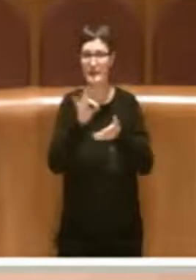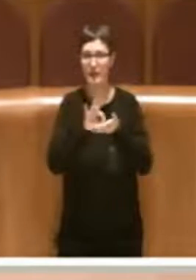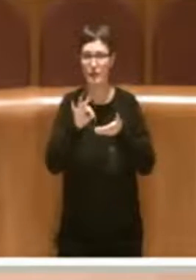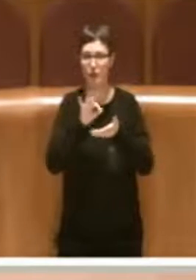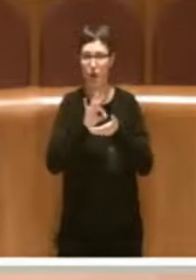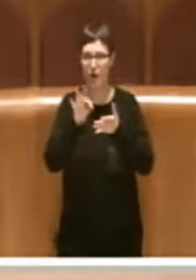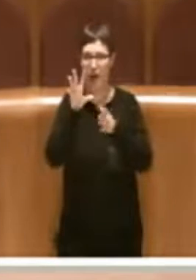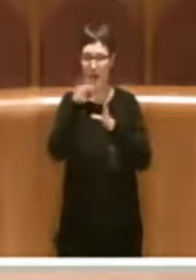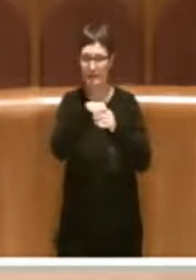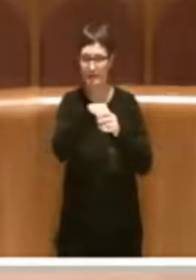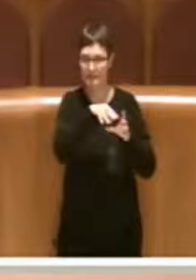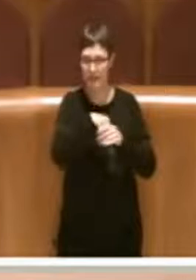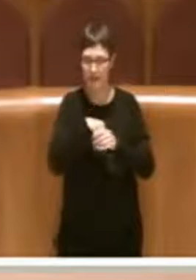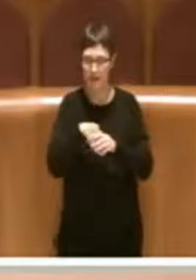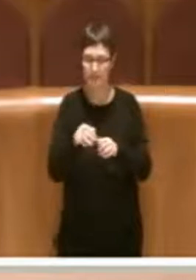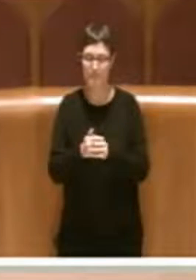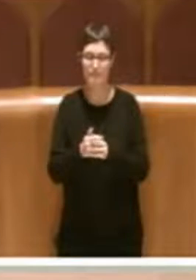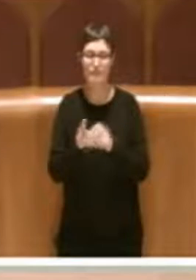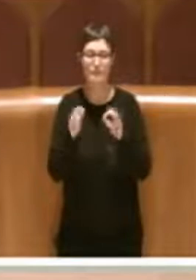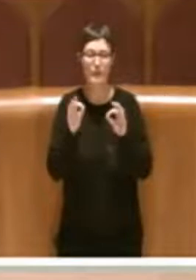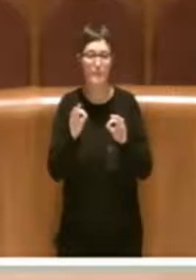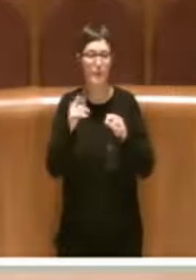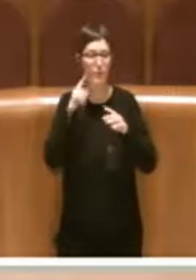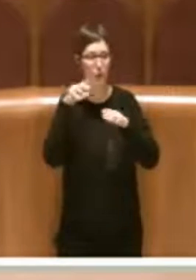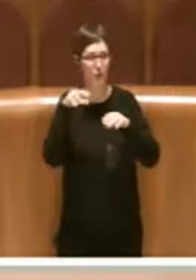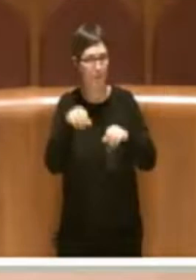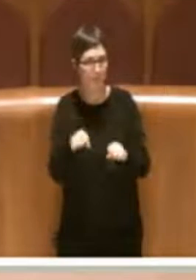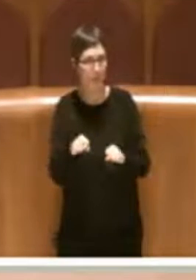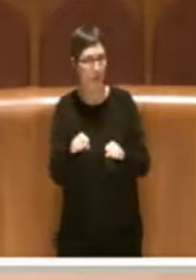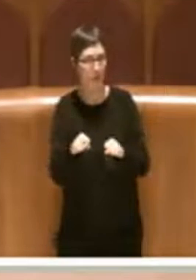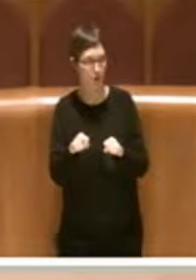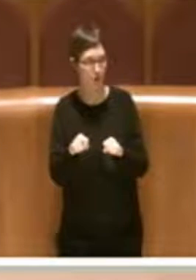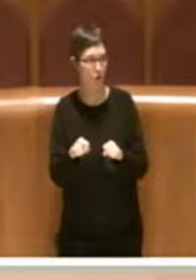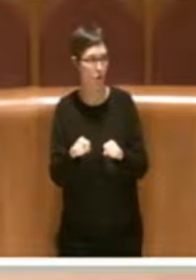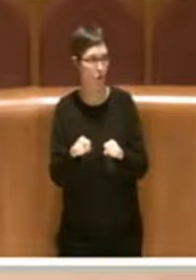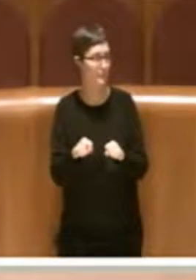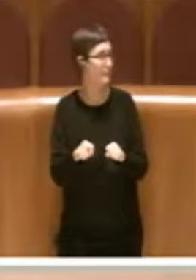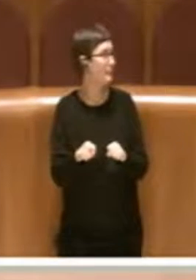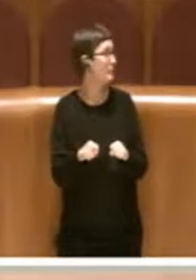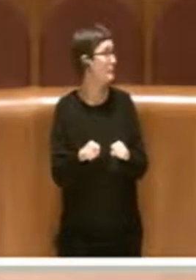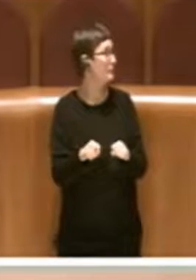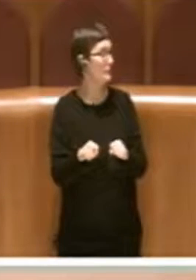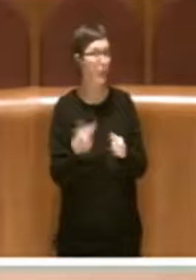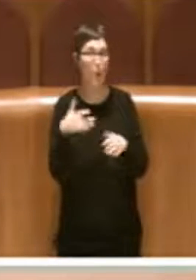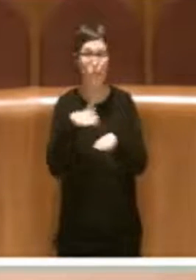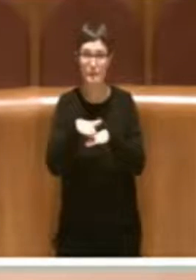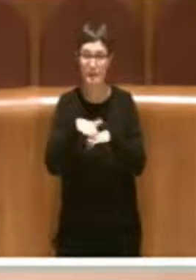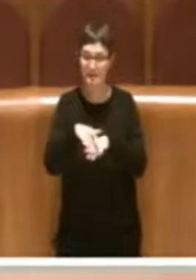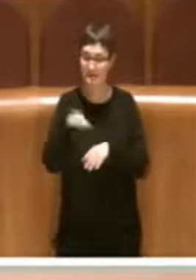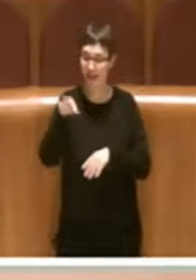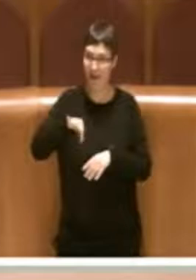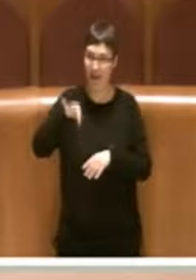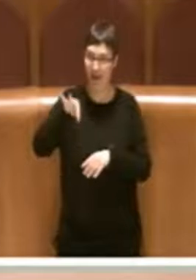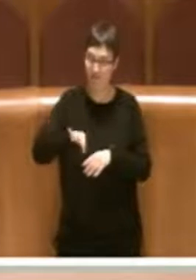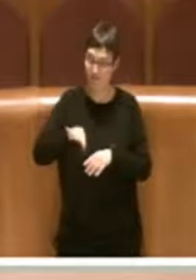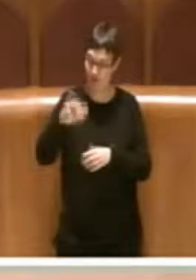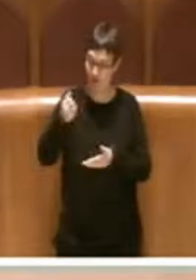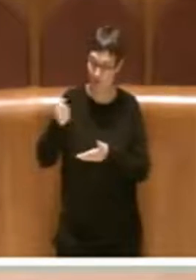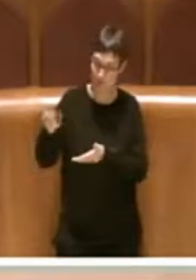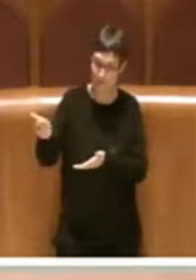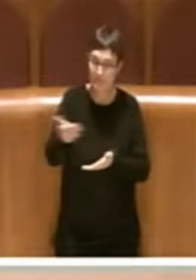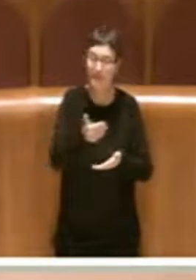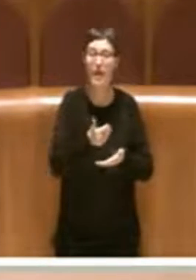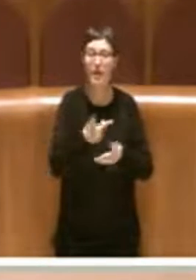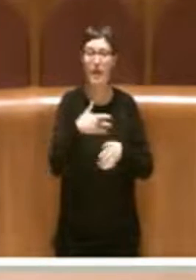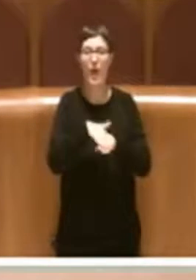l'impegno ad utilizzare questi proventi per la manutenzione delle